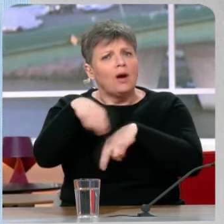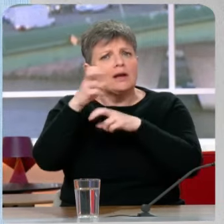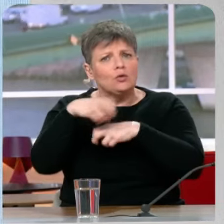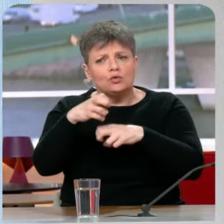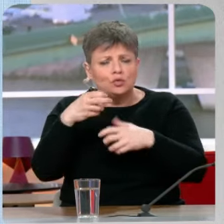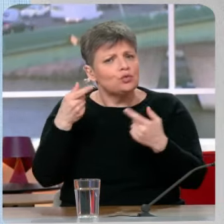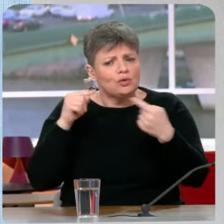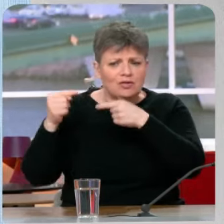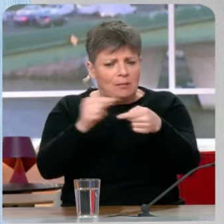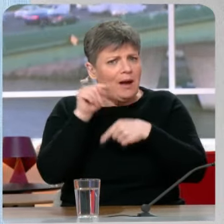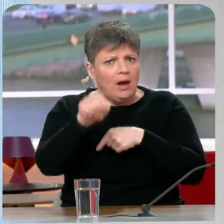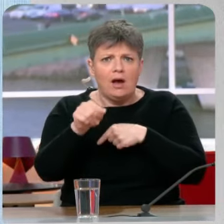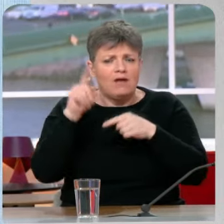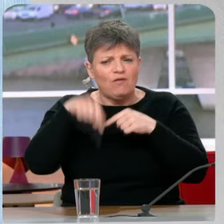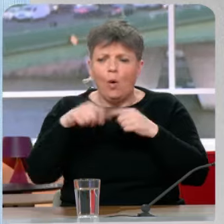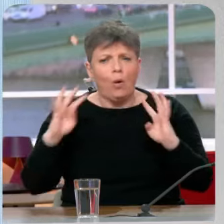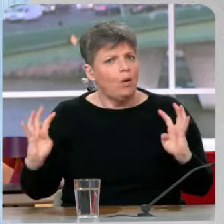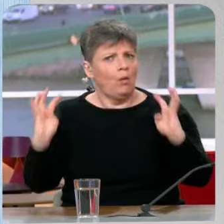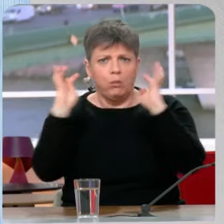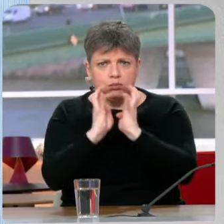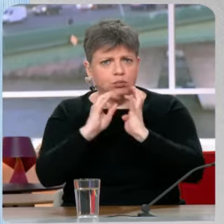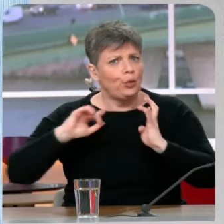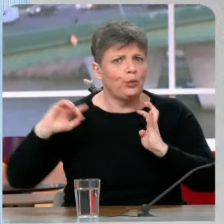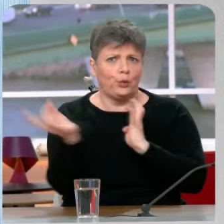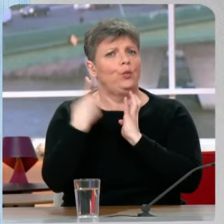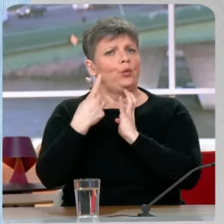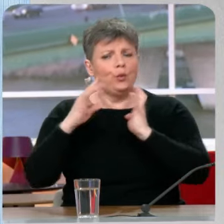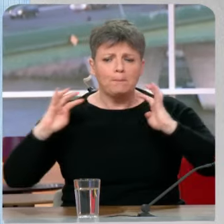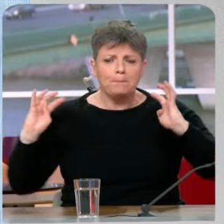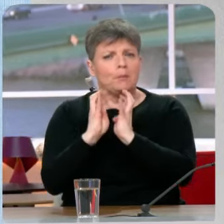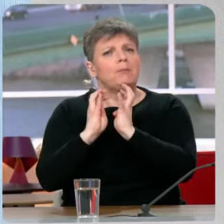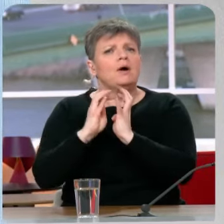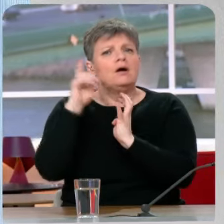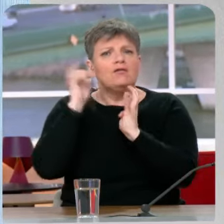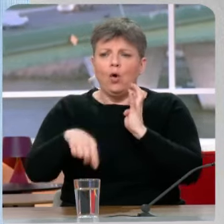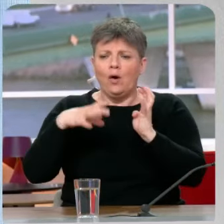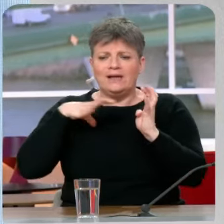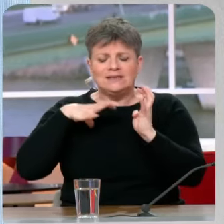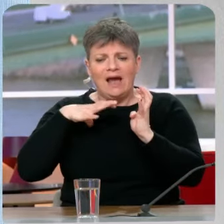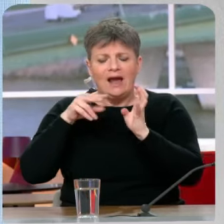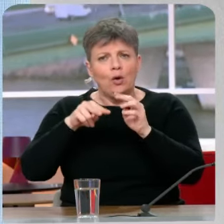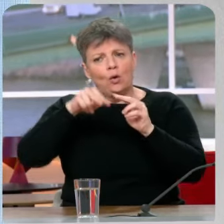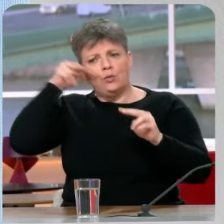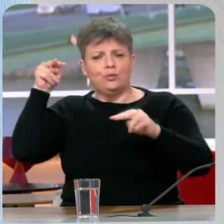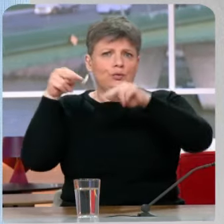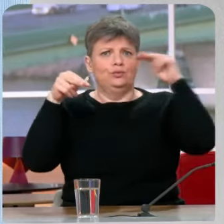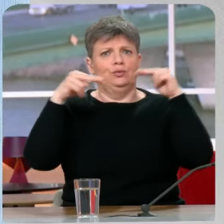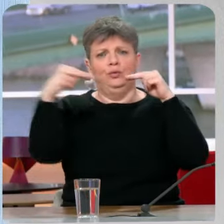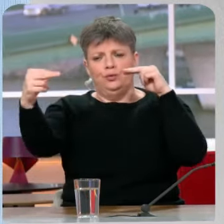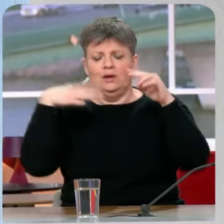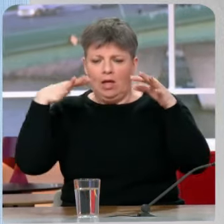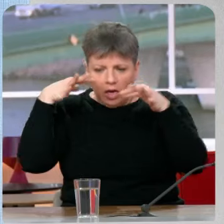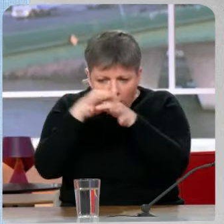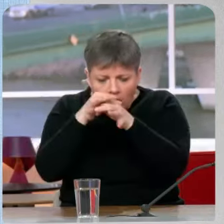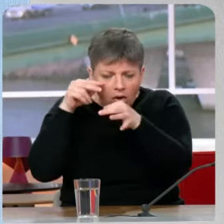de mettre tout le monde autour de la table, de dépolariser et de sortir des postures des uns et des autres pour inventer